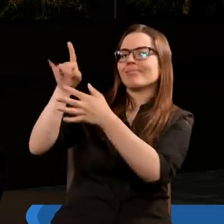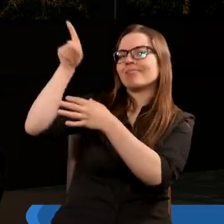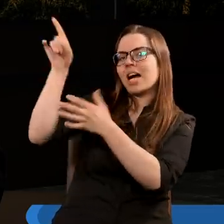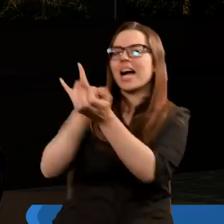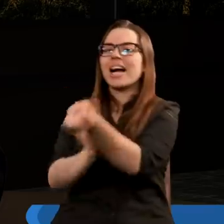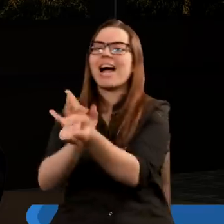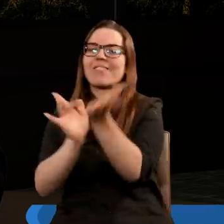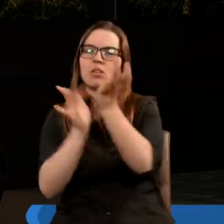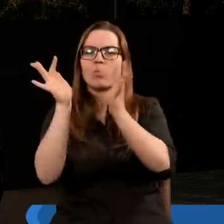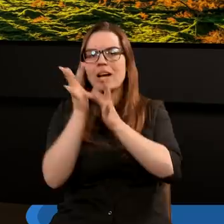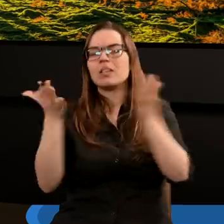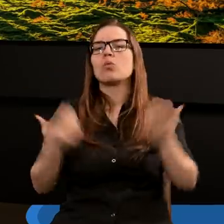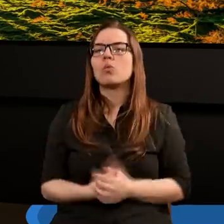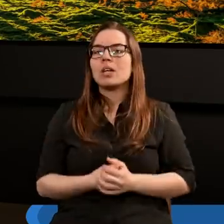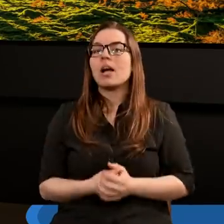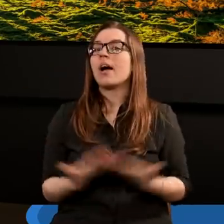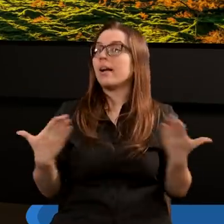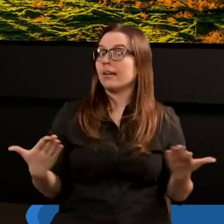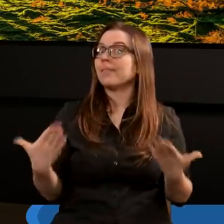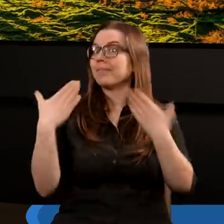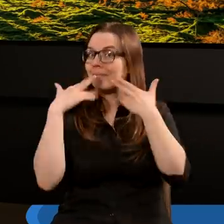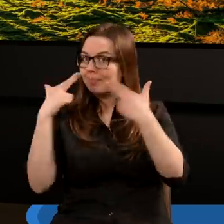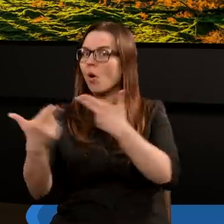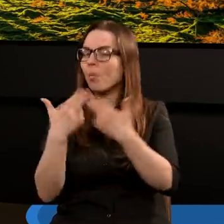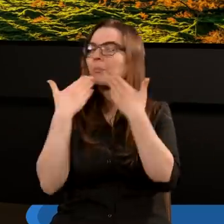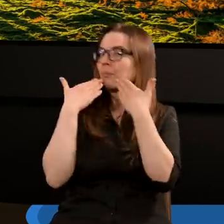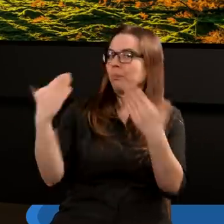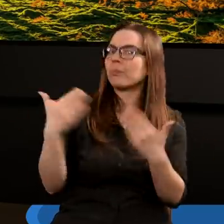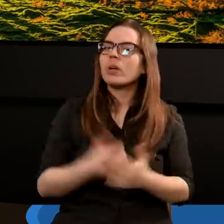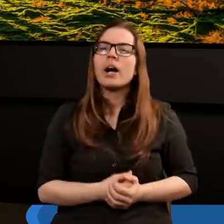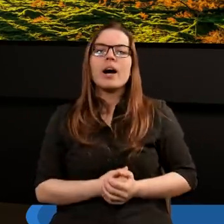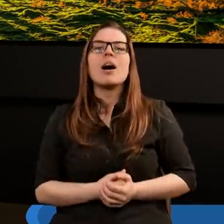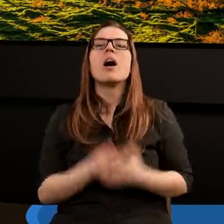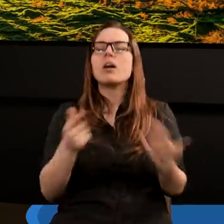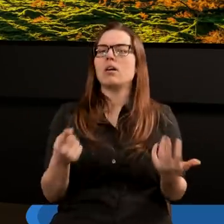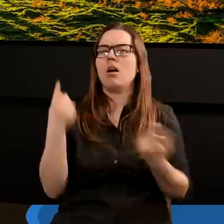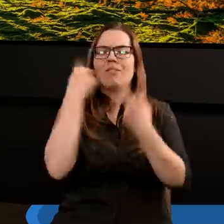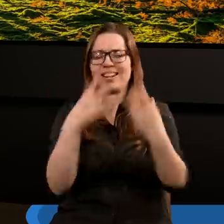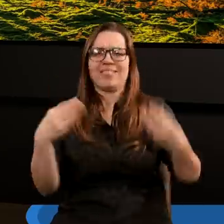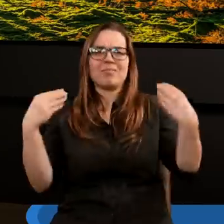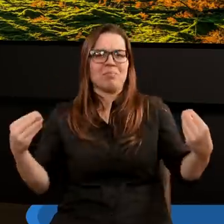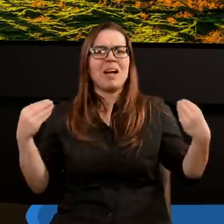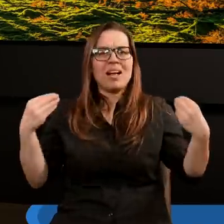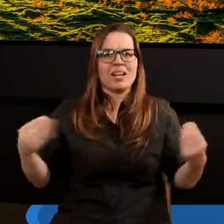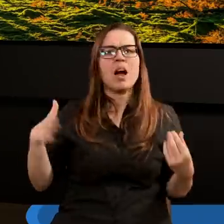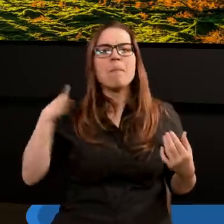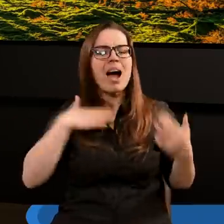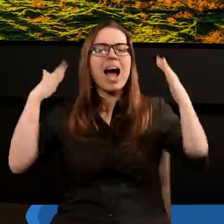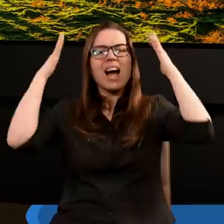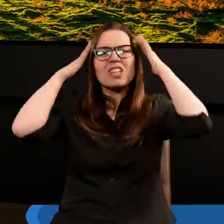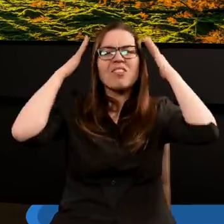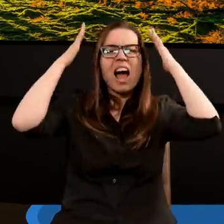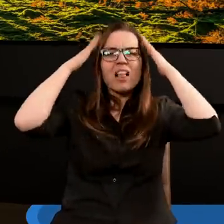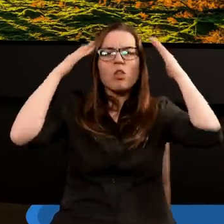Chrystusa. Dziękuję za tą odpowiedź. Myślę, że to naprawdę taka dobra myśl, kiedy mamy świadomość tego, że